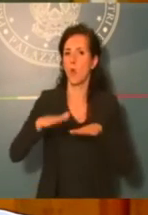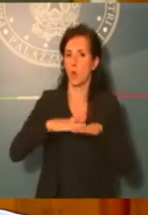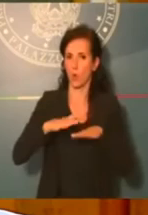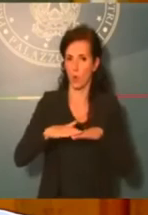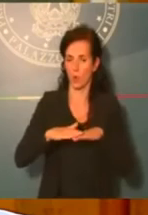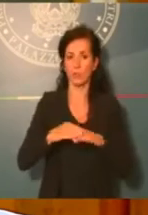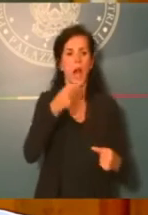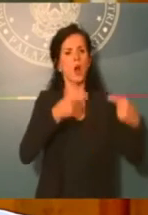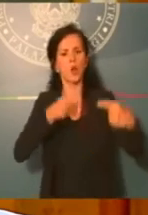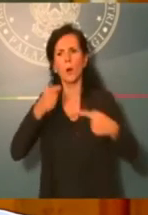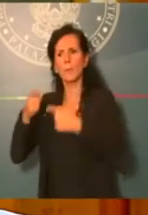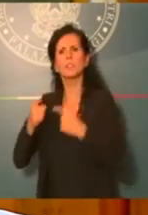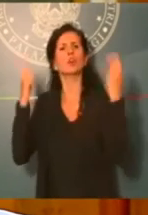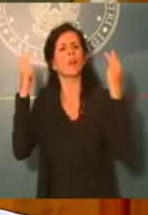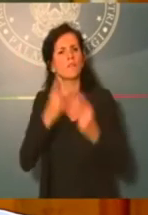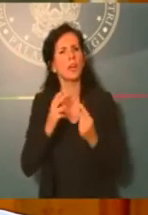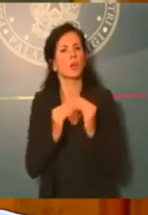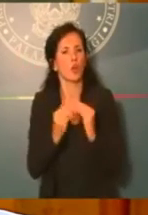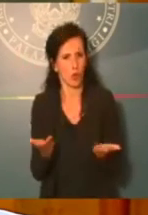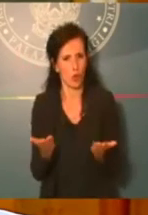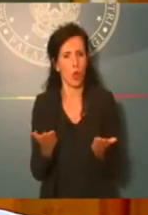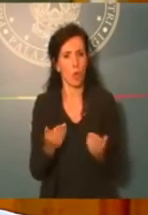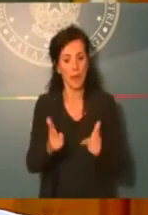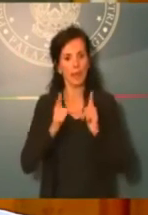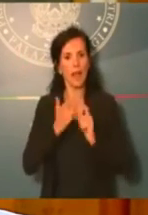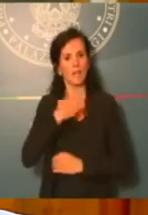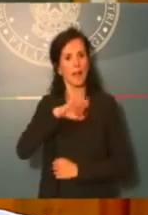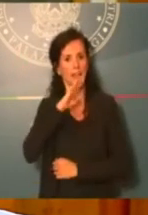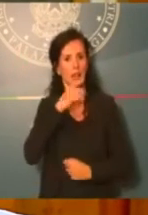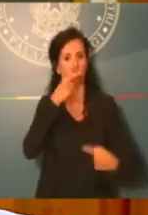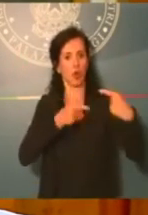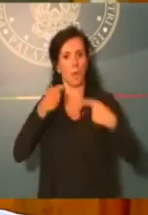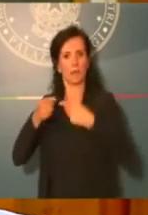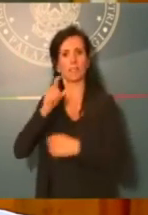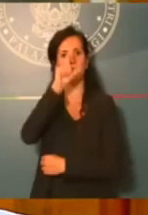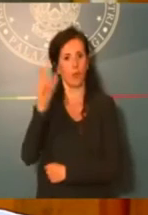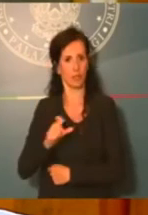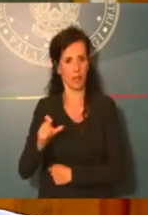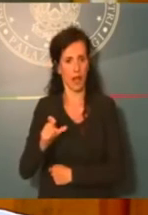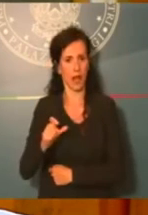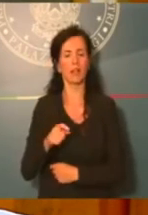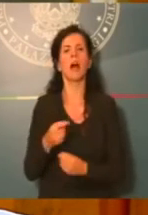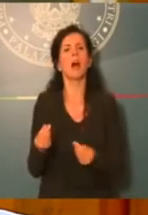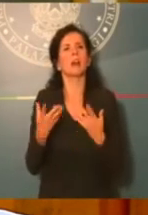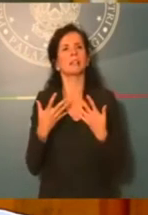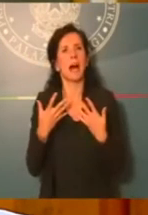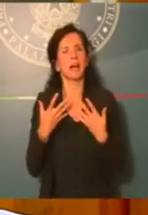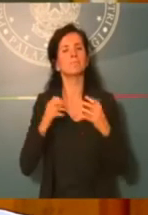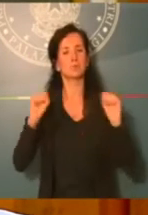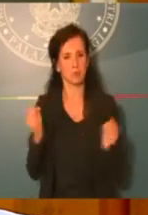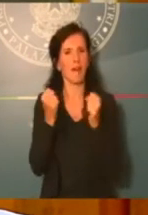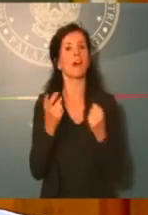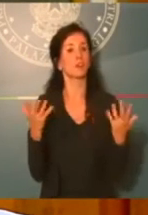competizione e possono creare un vantaggio competitivo al nostro Paese. Quello che ci deve spaventare invece è non